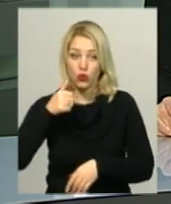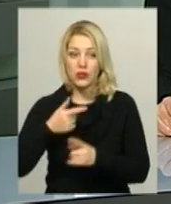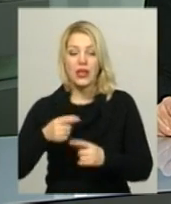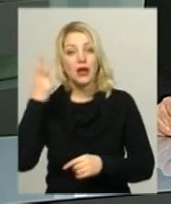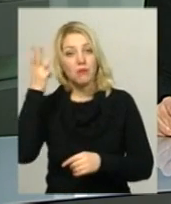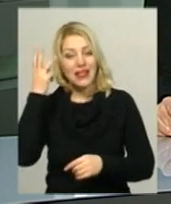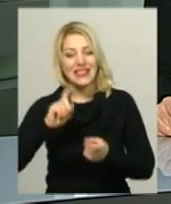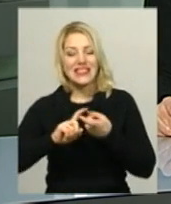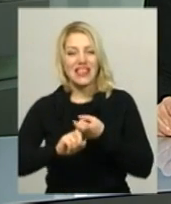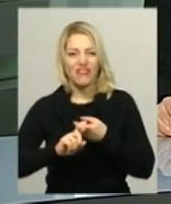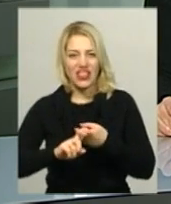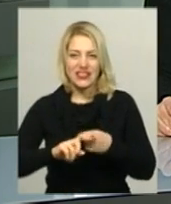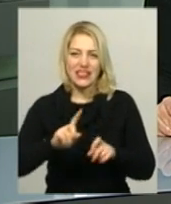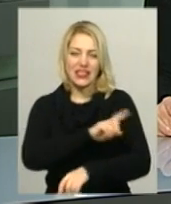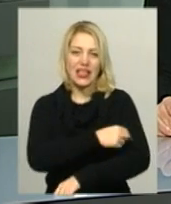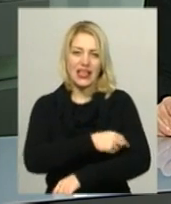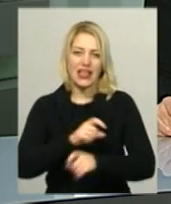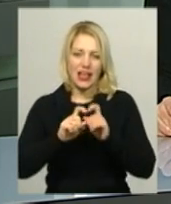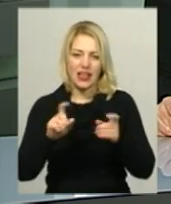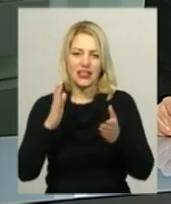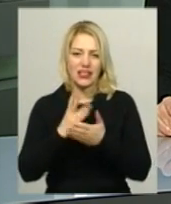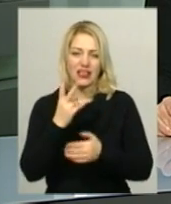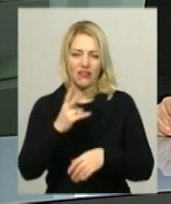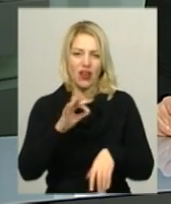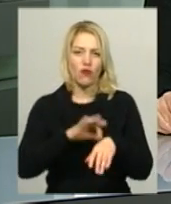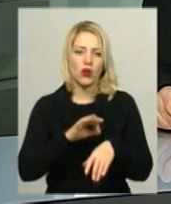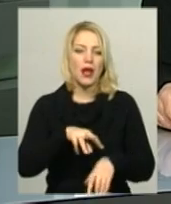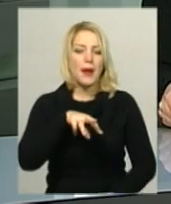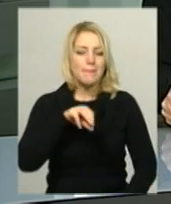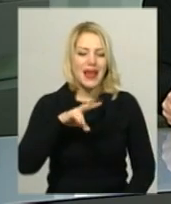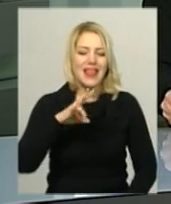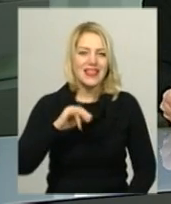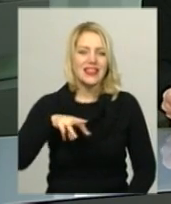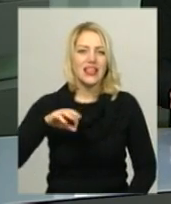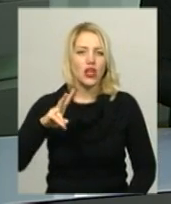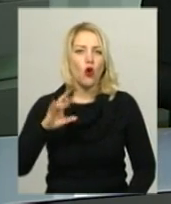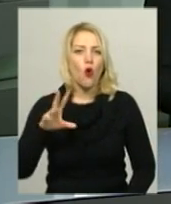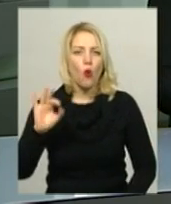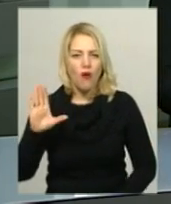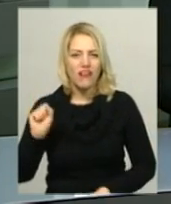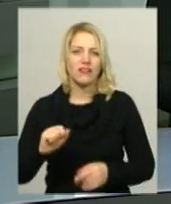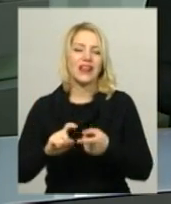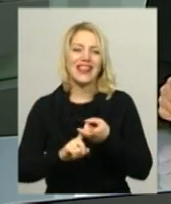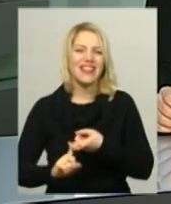лікування перебувають двоє хворих із діагнозом менінгококова інфекція та п'ятеро осіб з менінгітом.